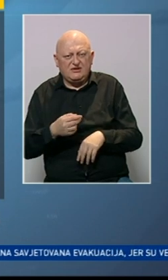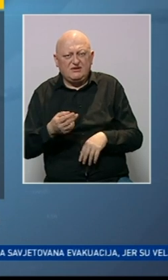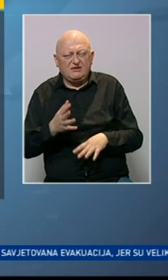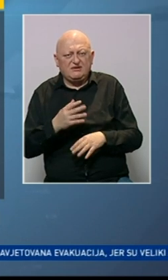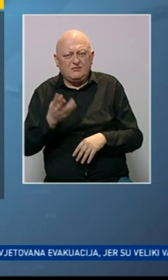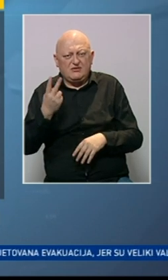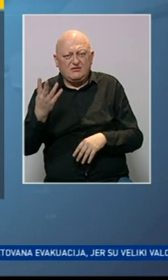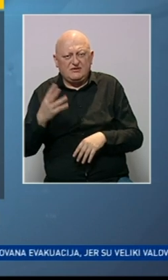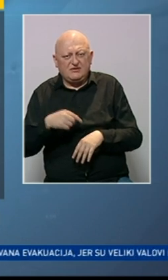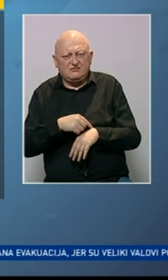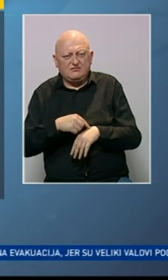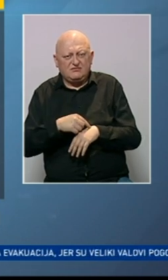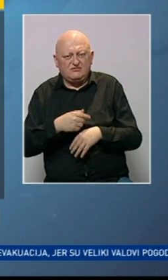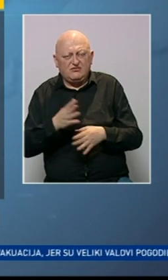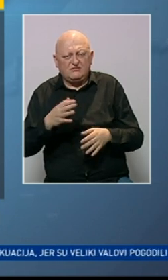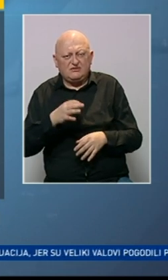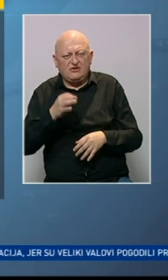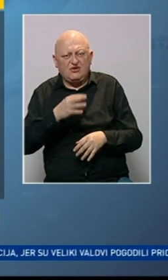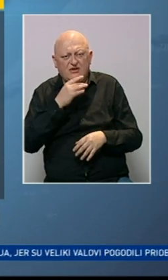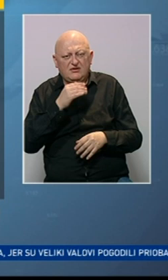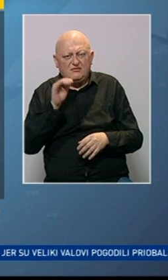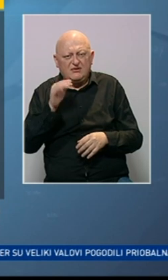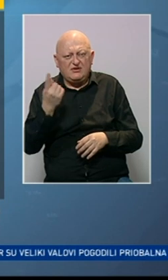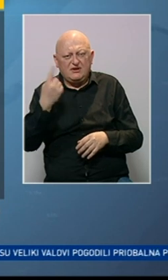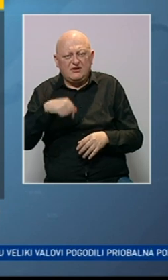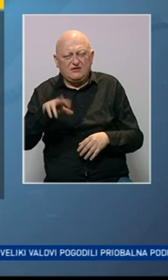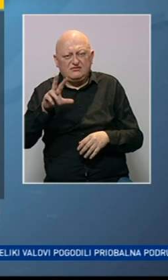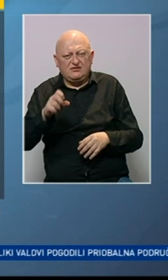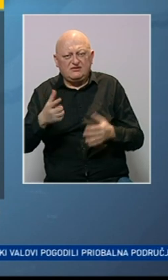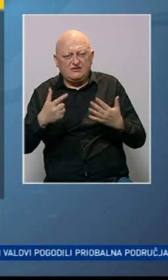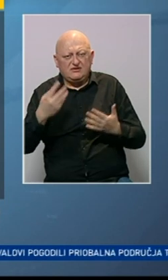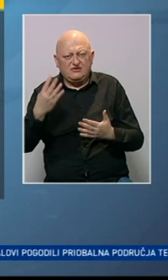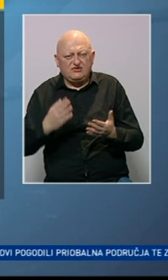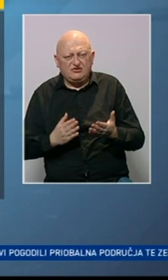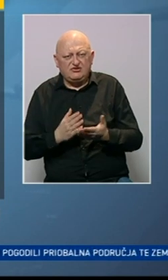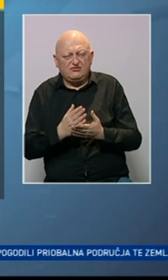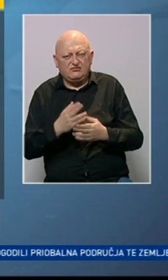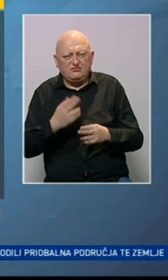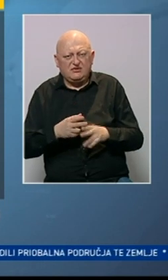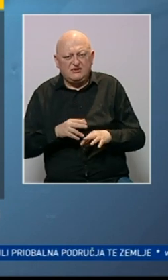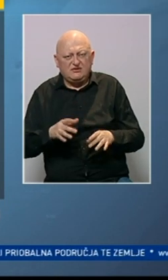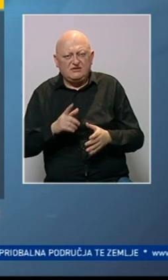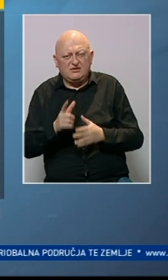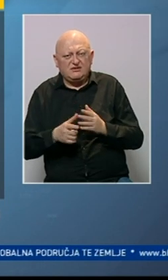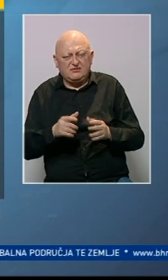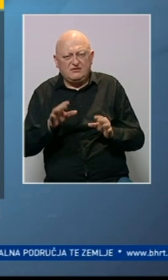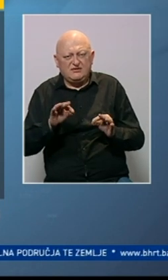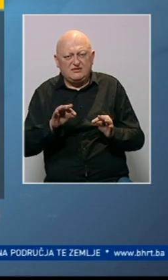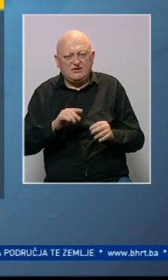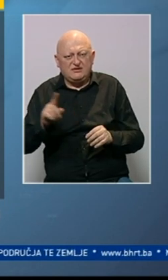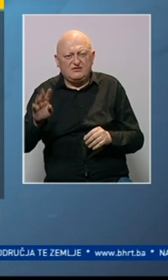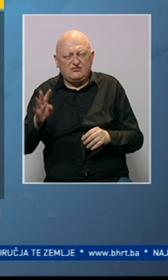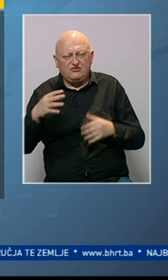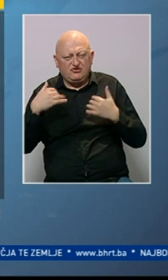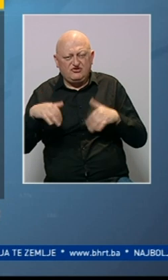sata. Zavod za javno zdravstvo kantona Sarajevo prijavio je 1374 slučaja zaraze za period